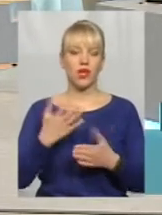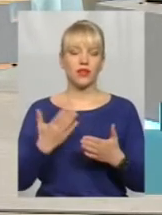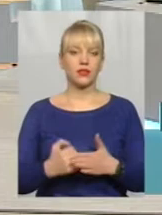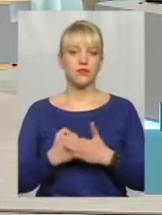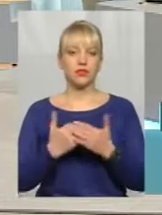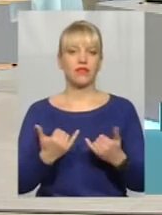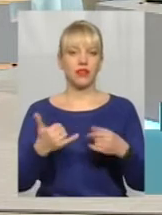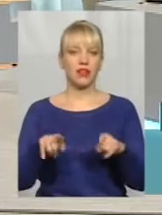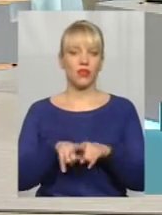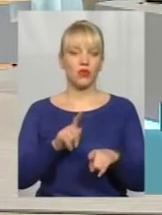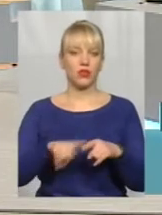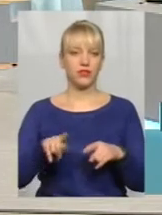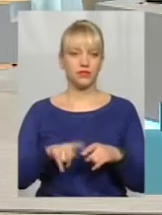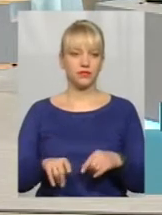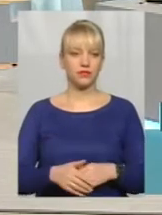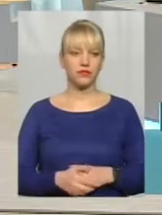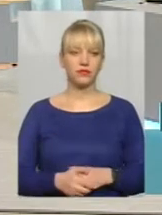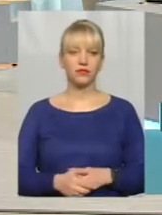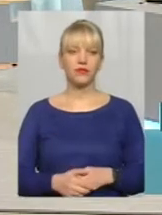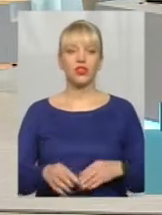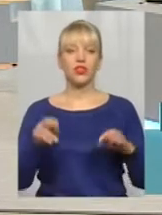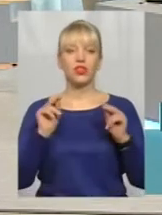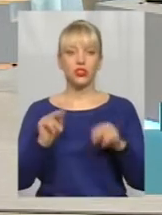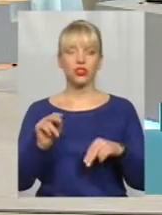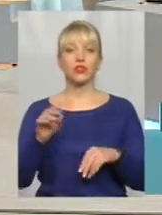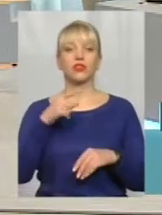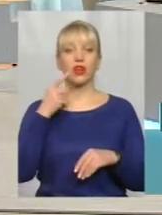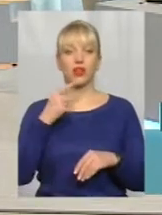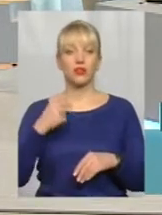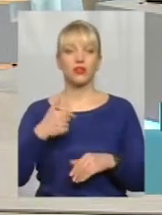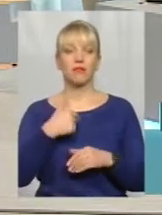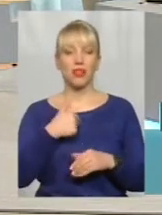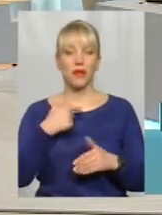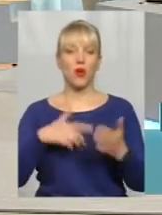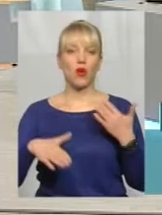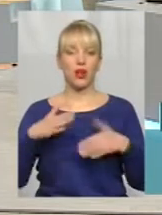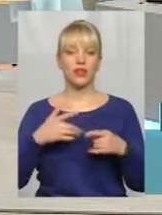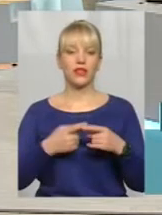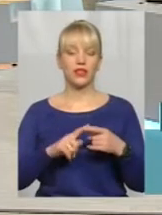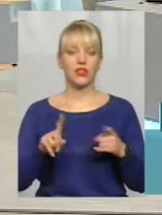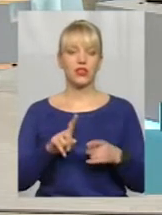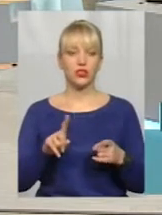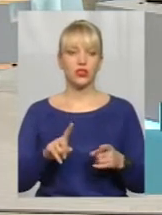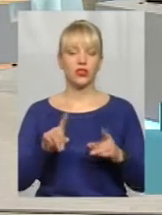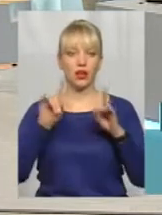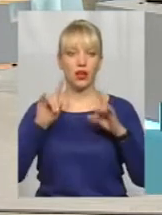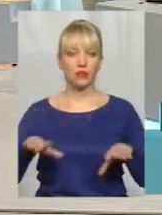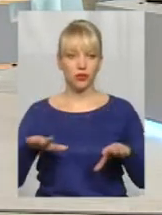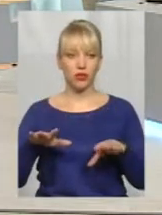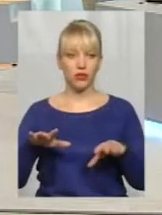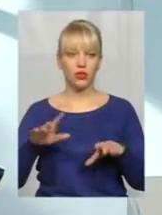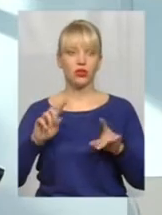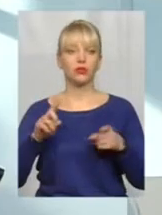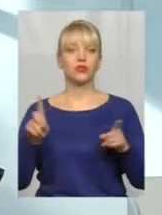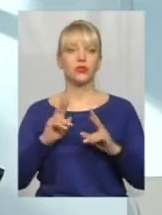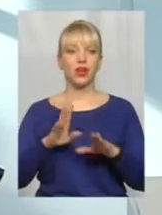такої раптовості? Ну, чесно кажучи, мене порадовало те, що в нас сталося так раптово, тому